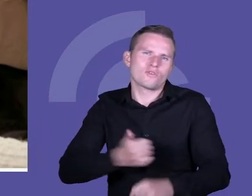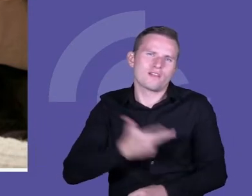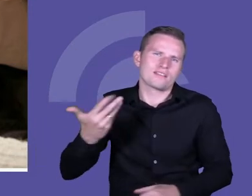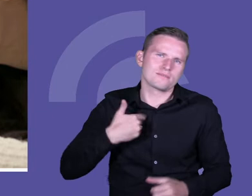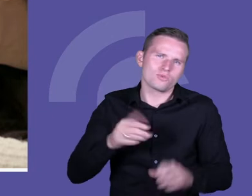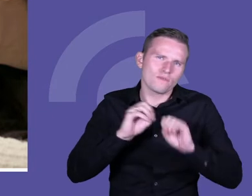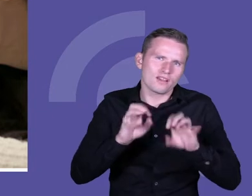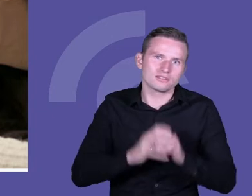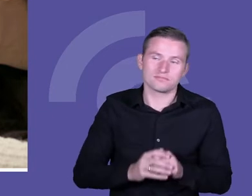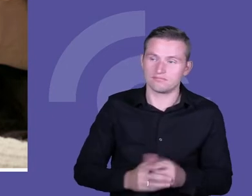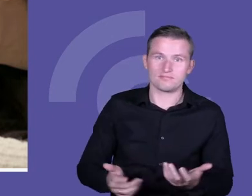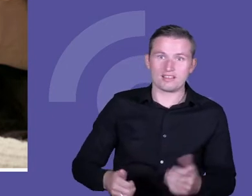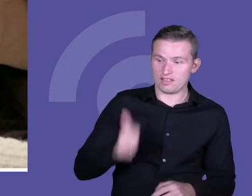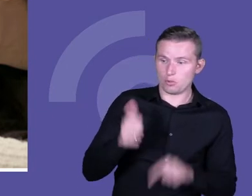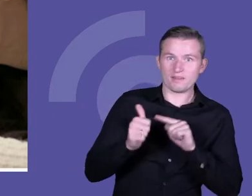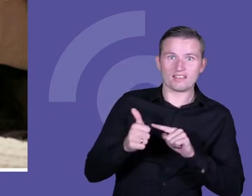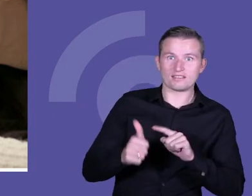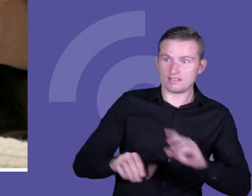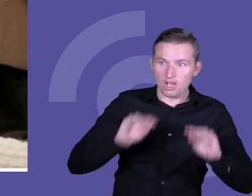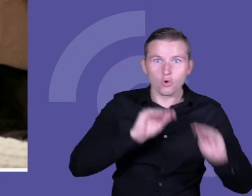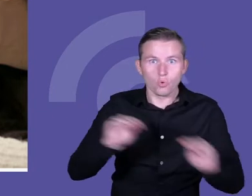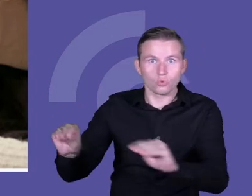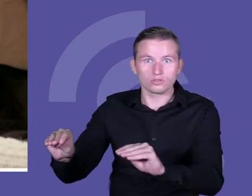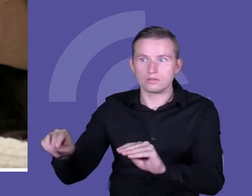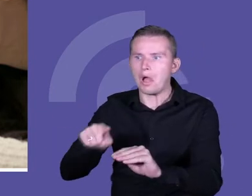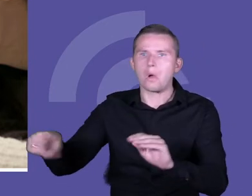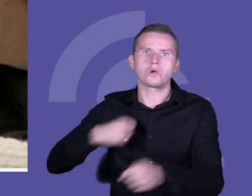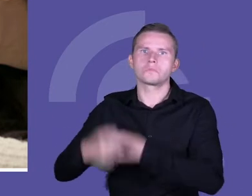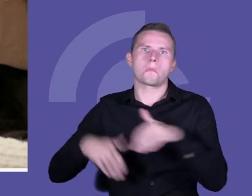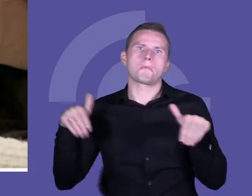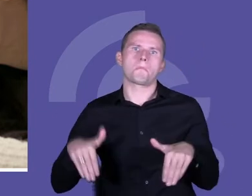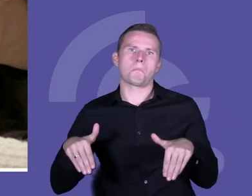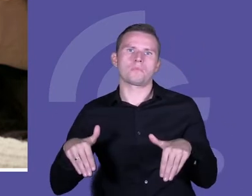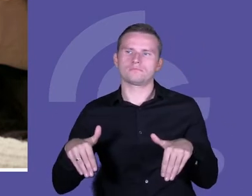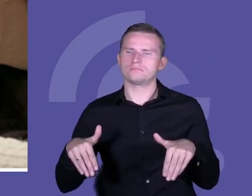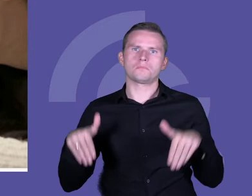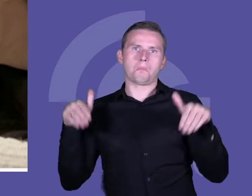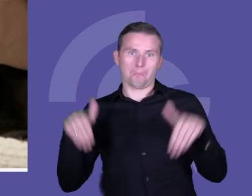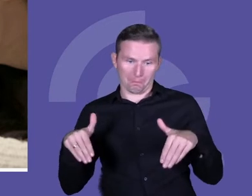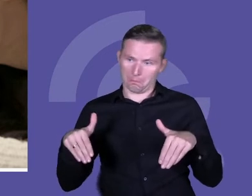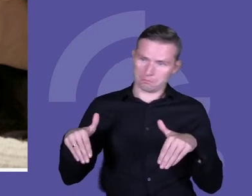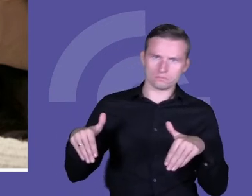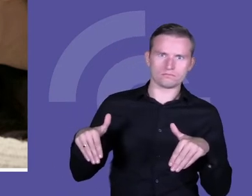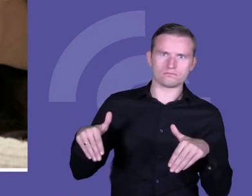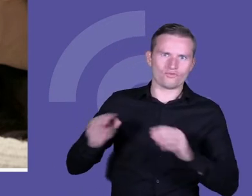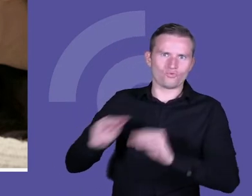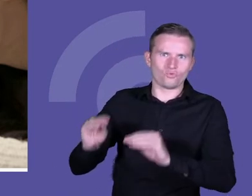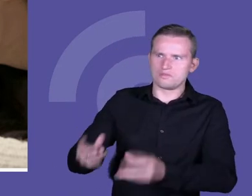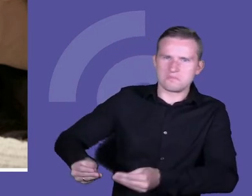nie da się kształcić kompetencji, jeśli ktoś nie działa. Jeśli nie można nauczyć się teoretycznie